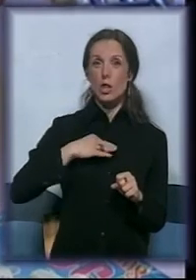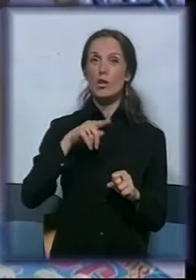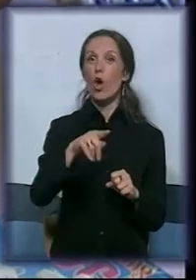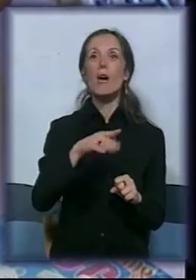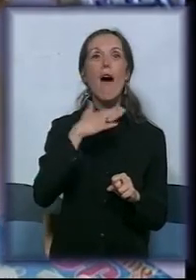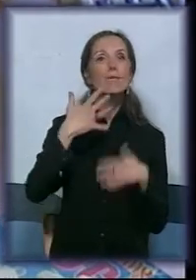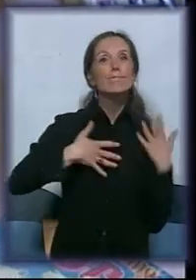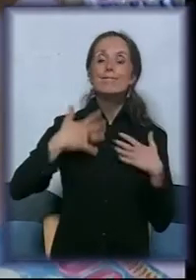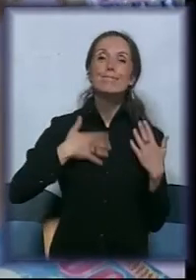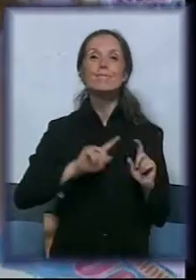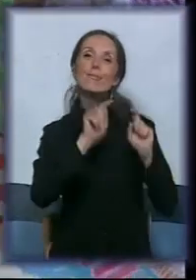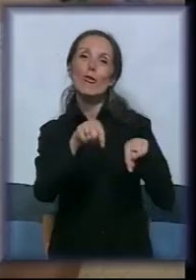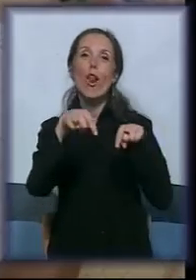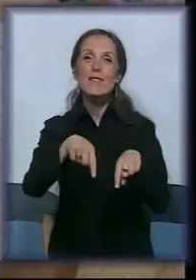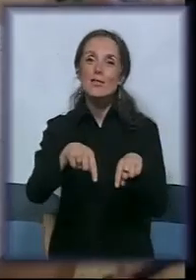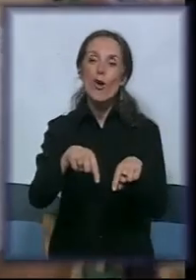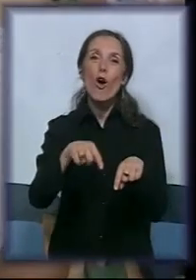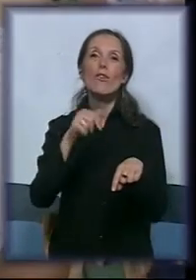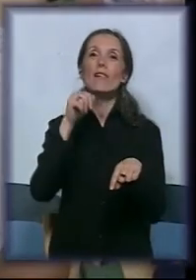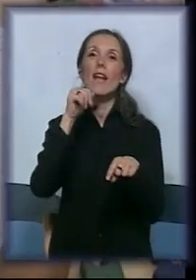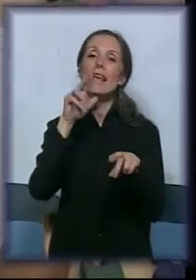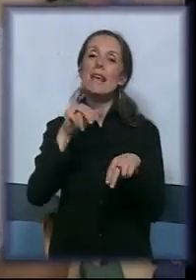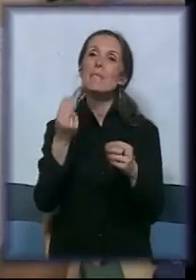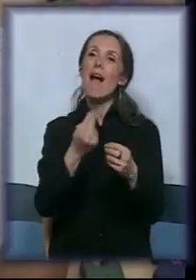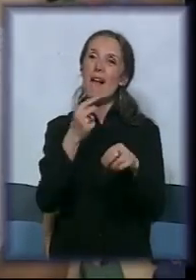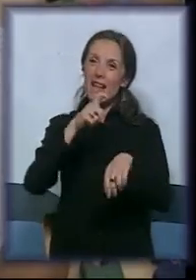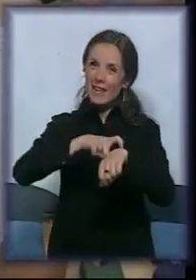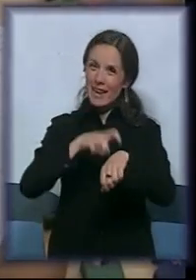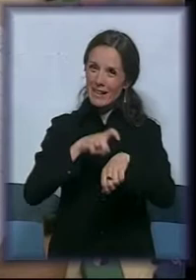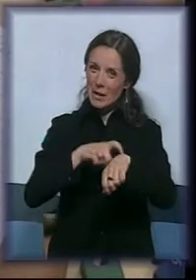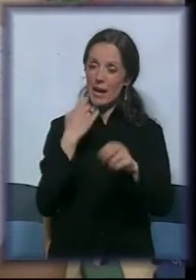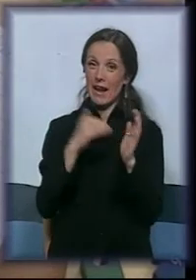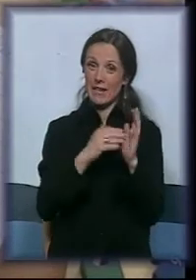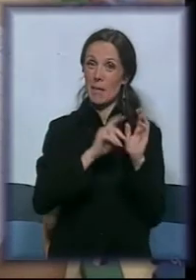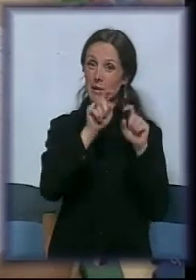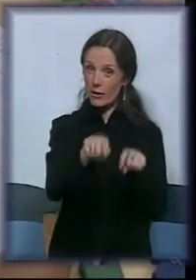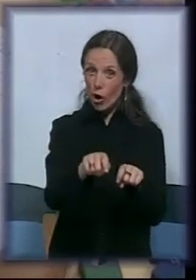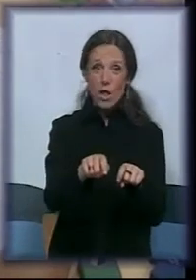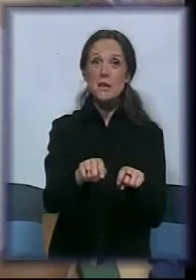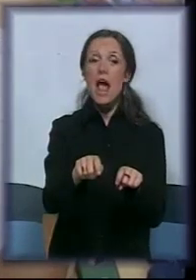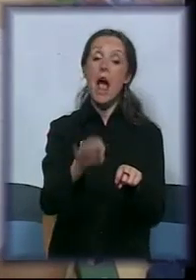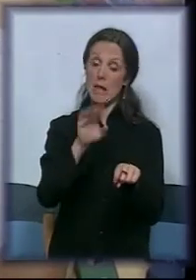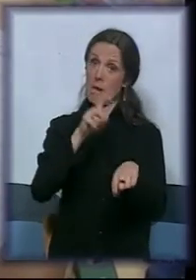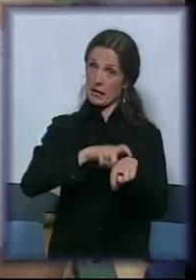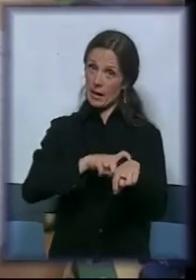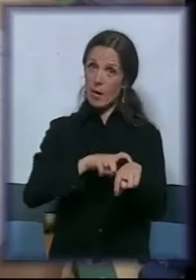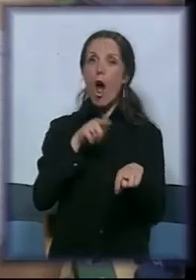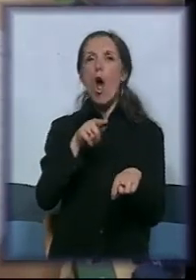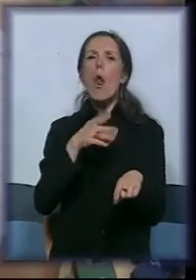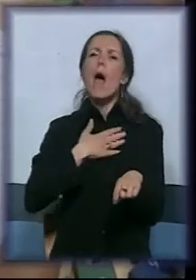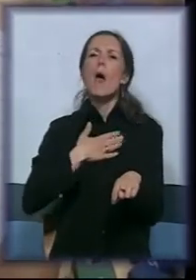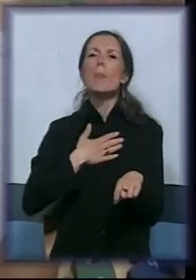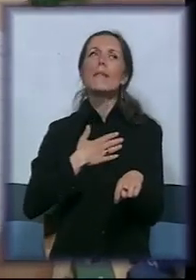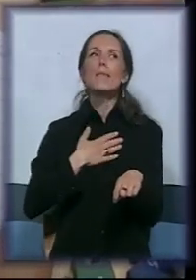rado dolazi ovde, ima određene termine kada bi trebalo da dolazi, međutim ona nezavisno od toga malo malo